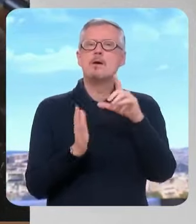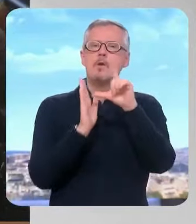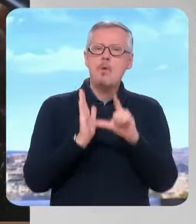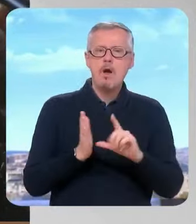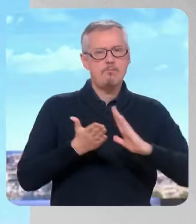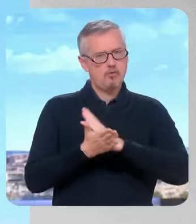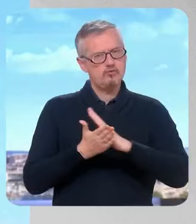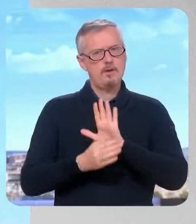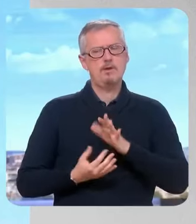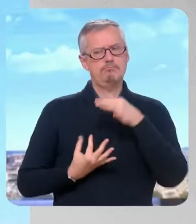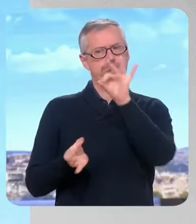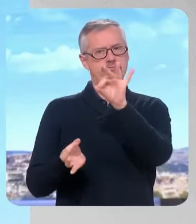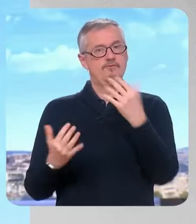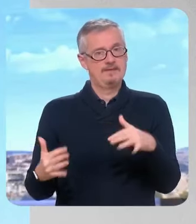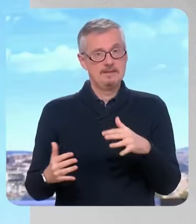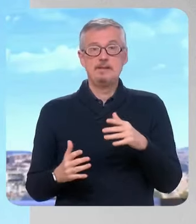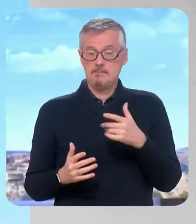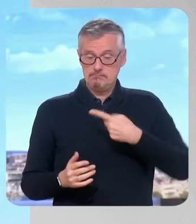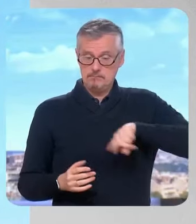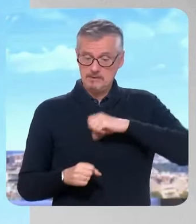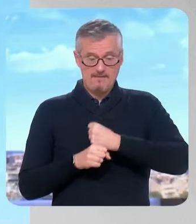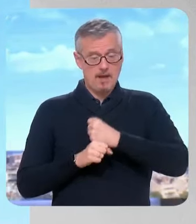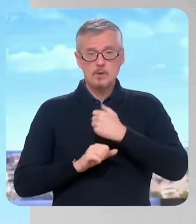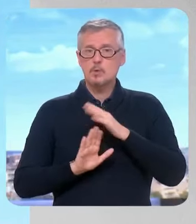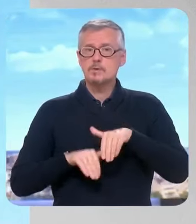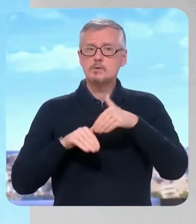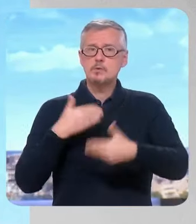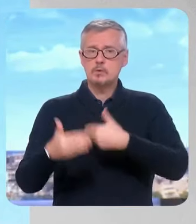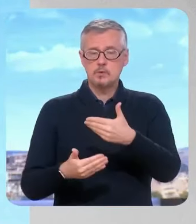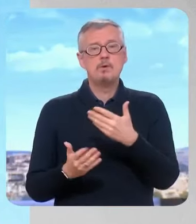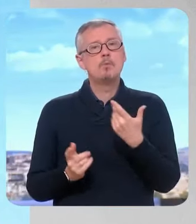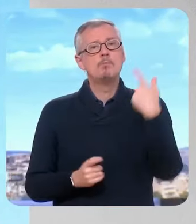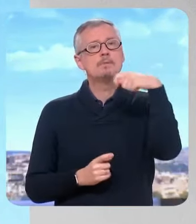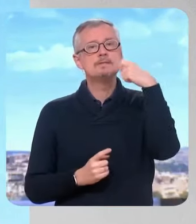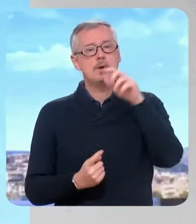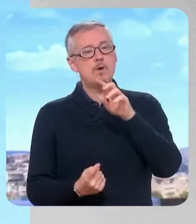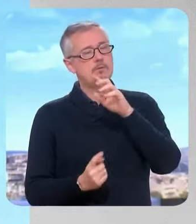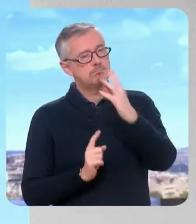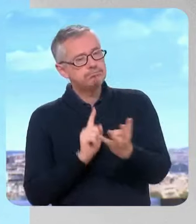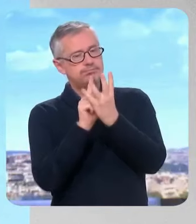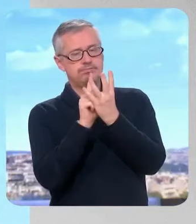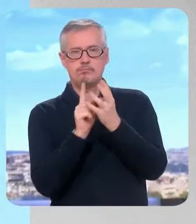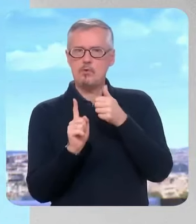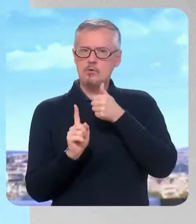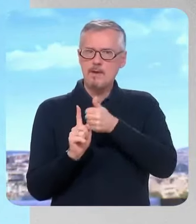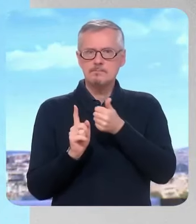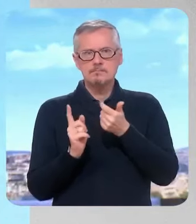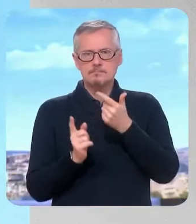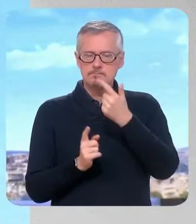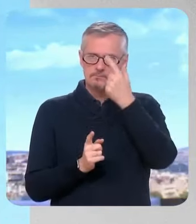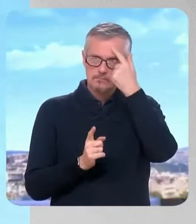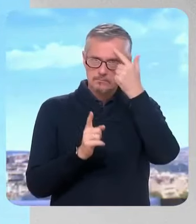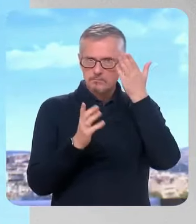on continue à travailler pour le monde agricole. Et l'idée, c'est que le président de République puisse les recevoir pour lui leur donner sa vision, au-delà des mesures